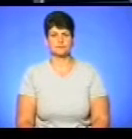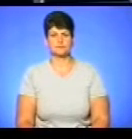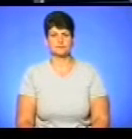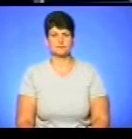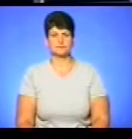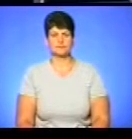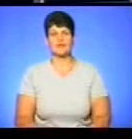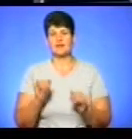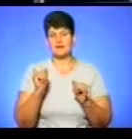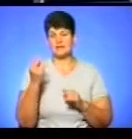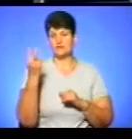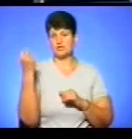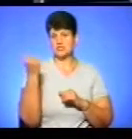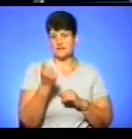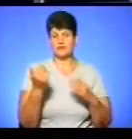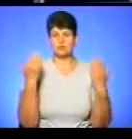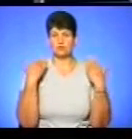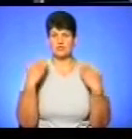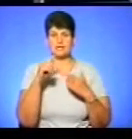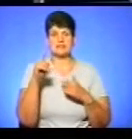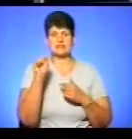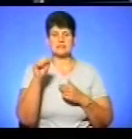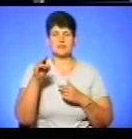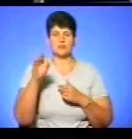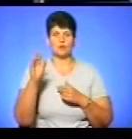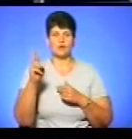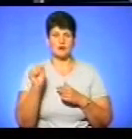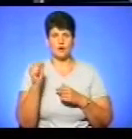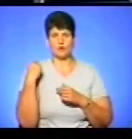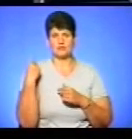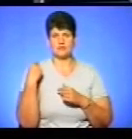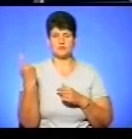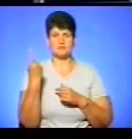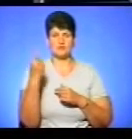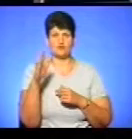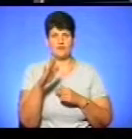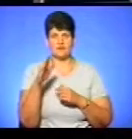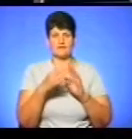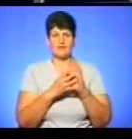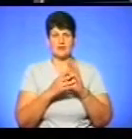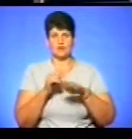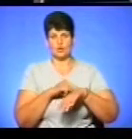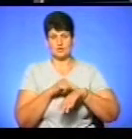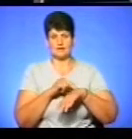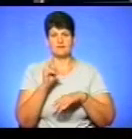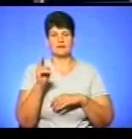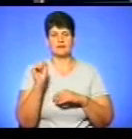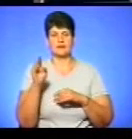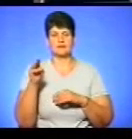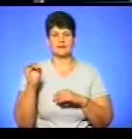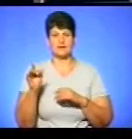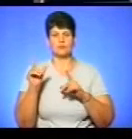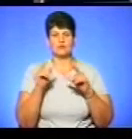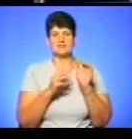І на двотижневий відпочинок у Затоку в Одеську область 1 вересня о 9-й годині від Архікатедрального собору поїде